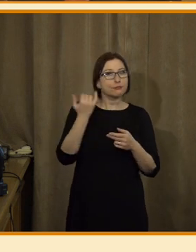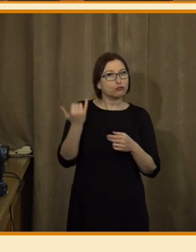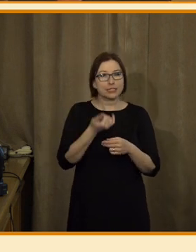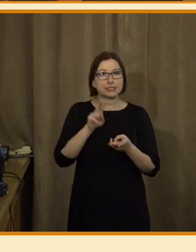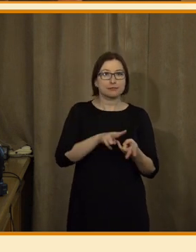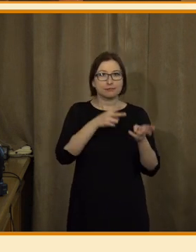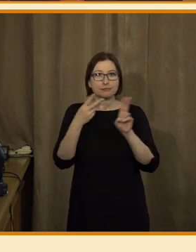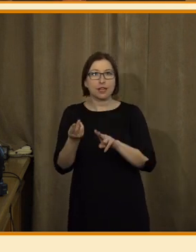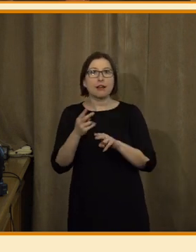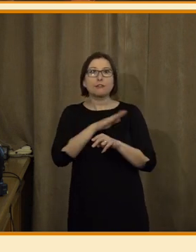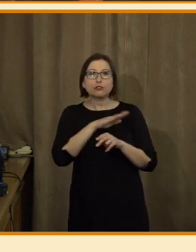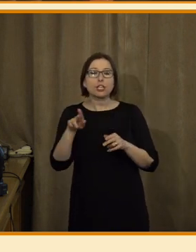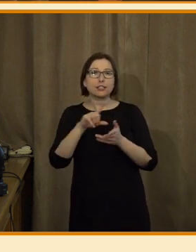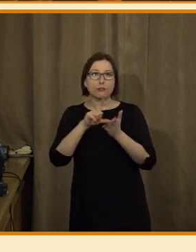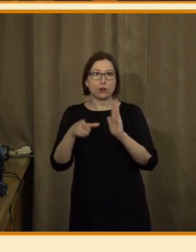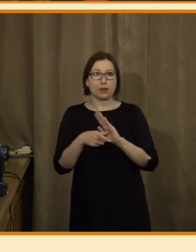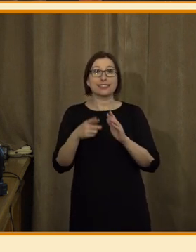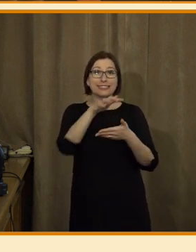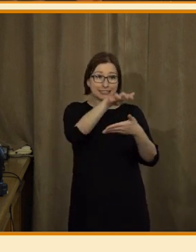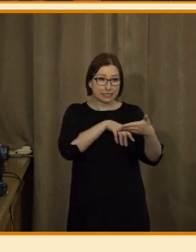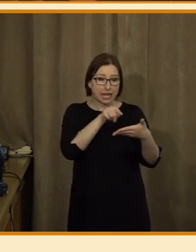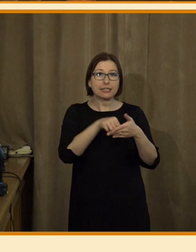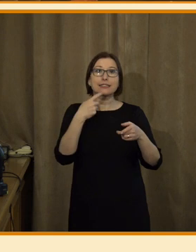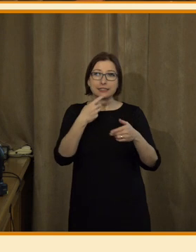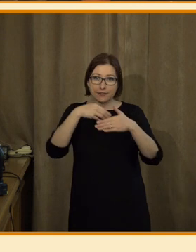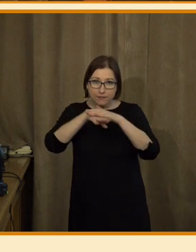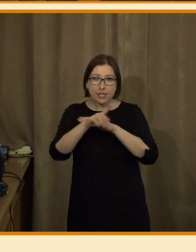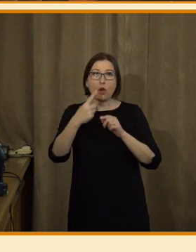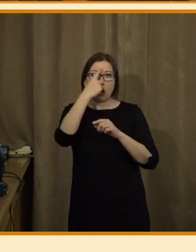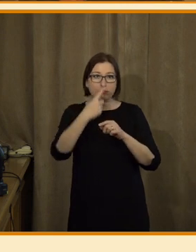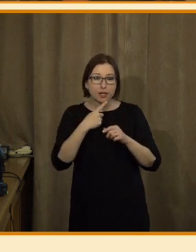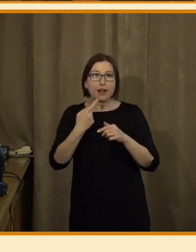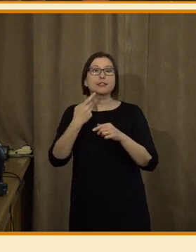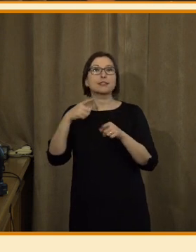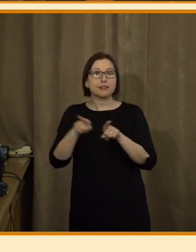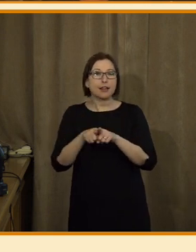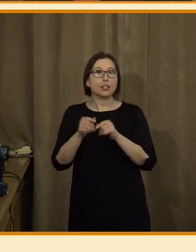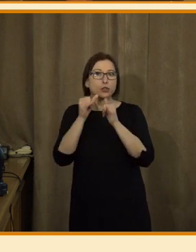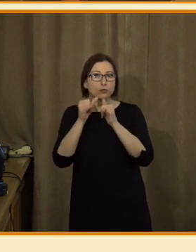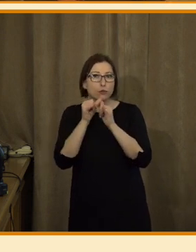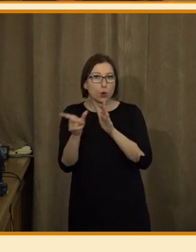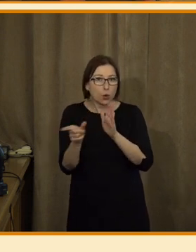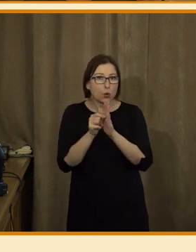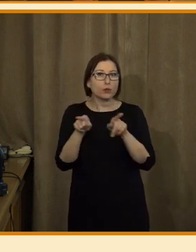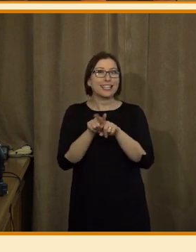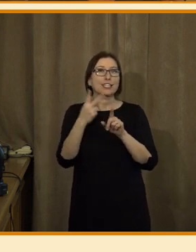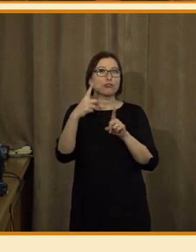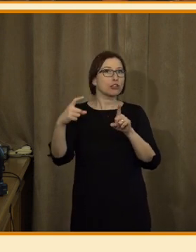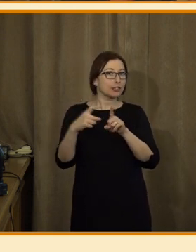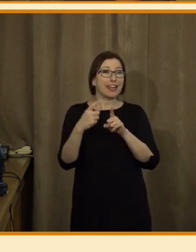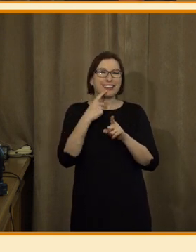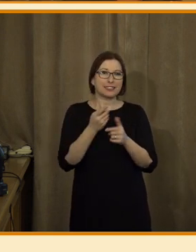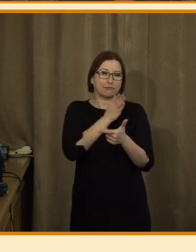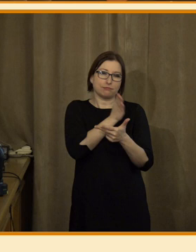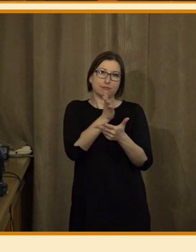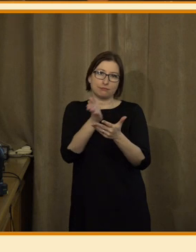všech ostatních formátů. Takže text, video, obrázek, audio, případně nějaká 3D interaktivní záležitost.